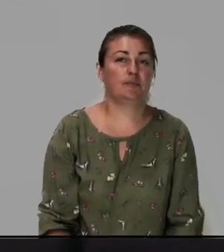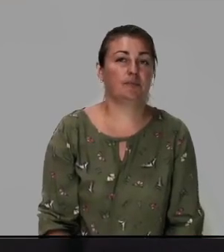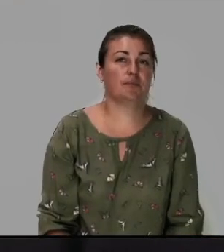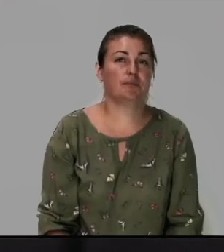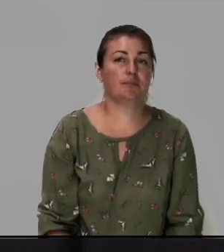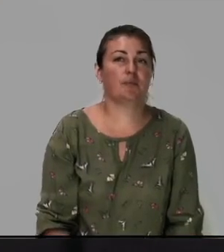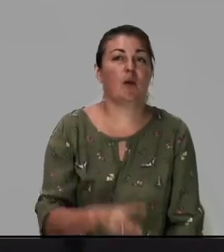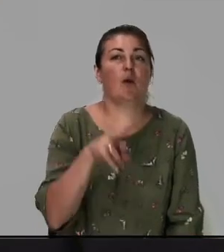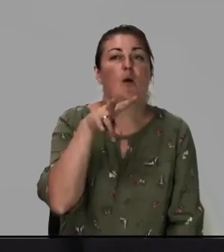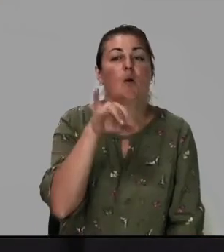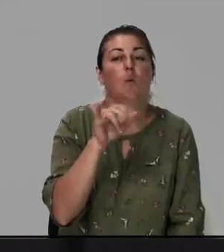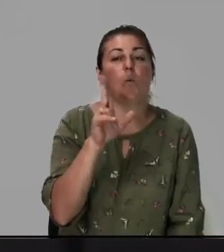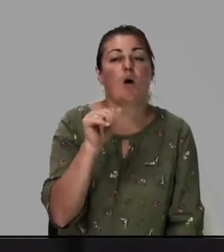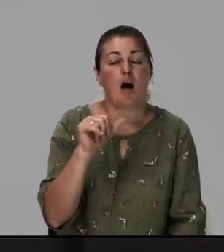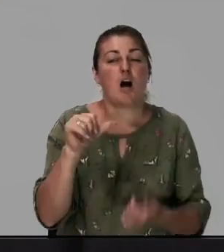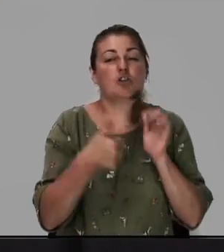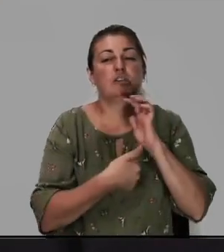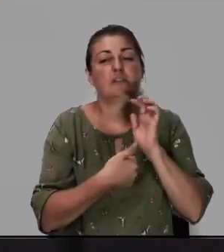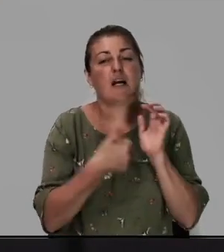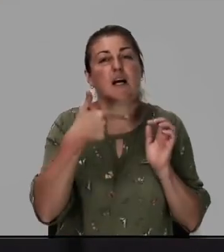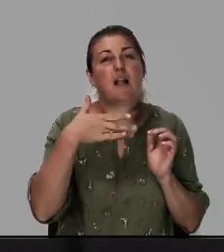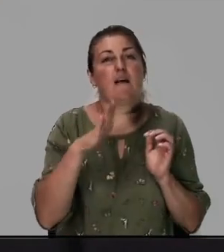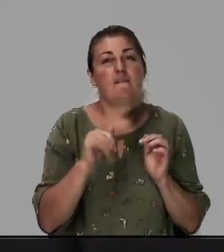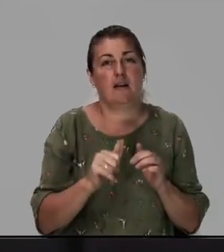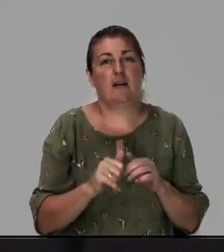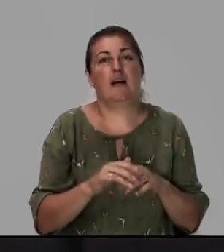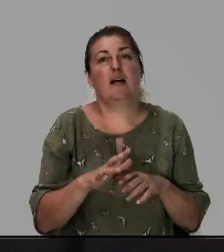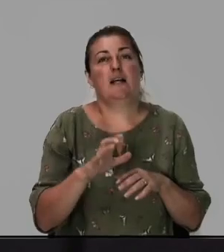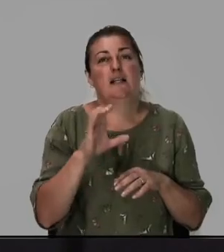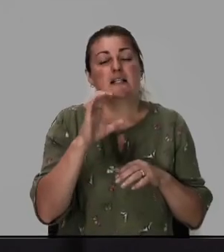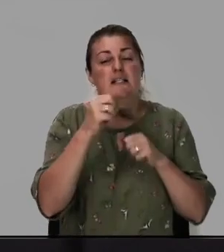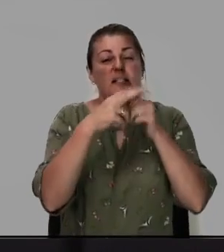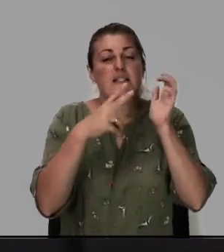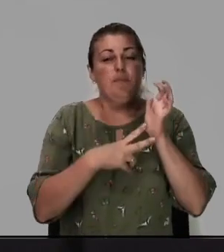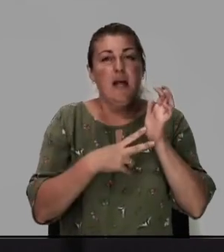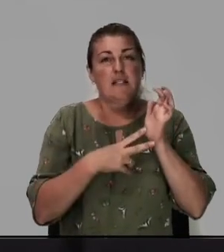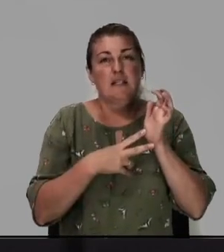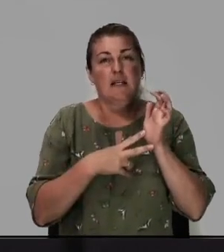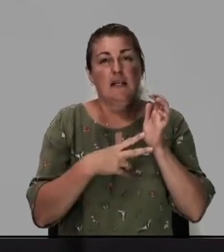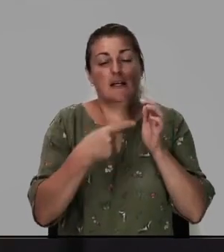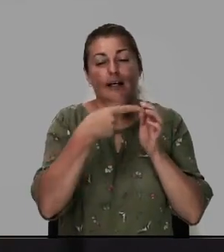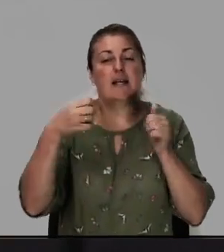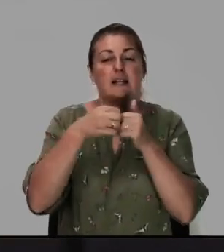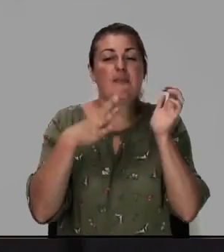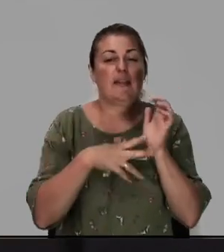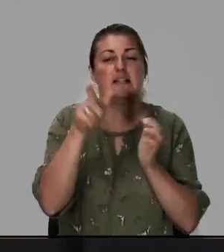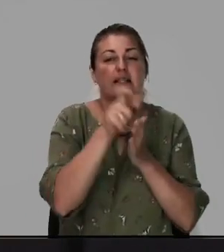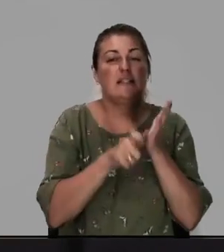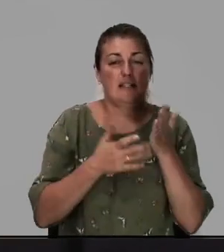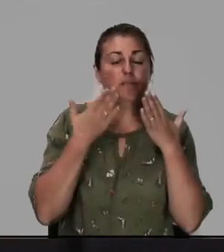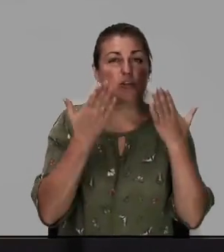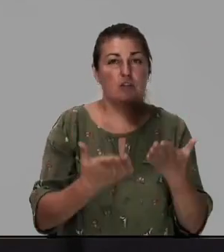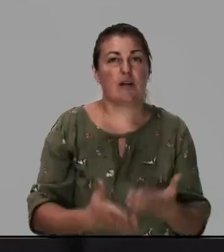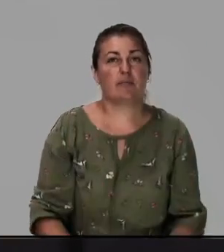Лука 6 глава 17 по 19 стихи прочитаем.